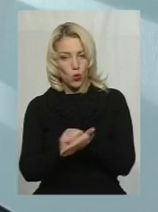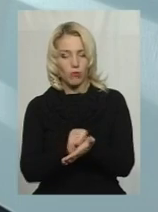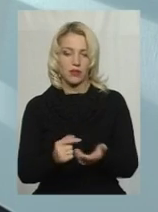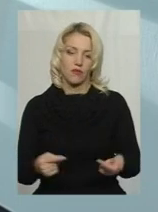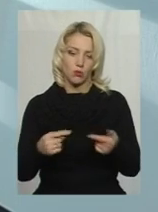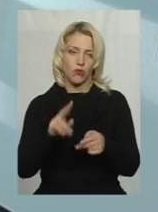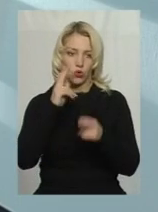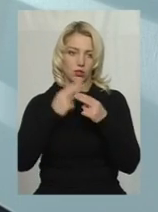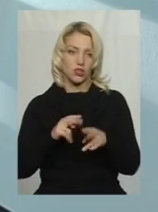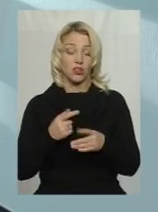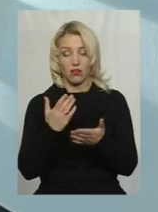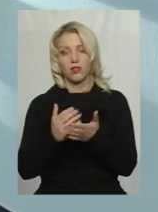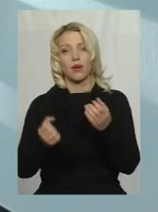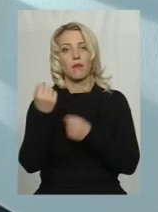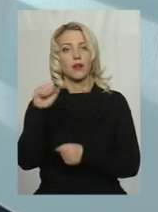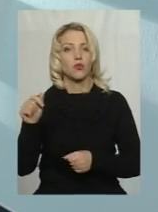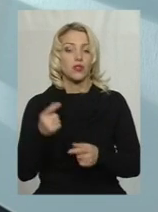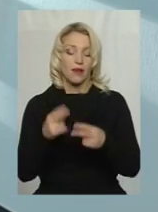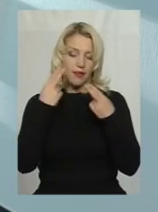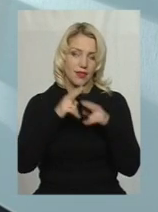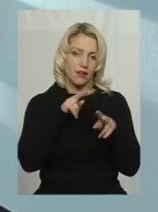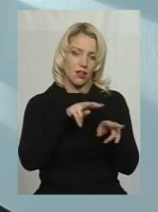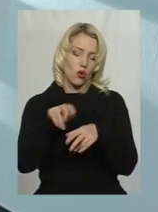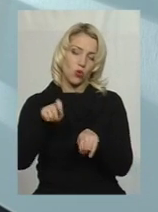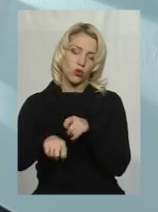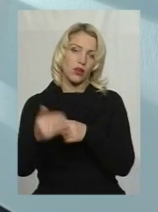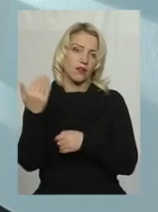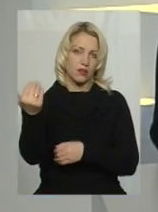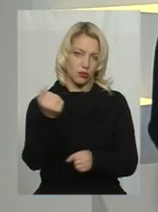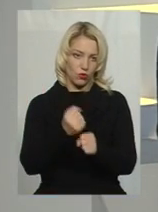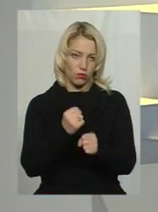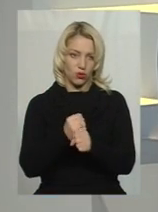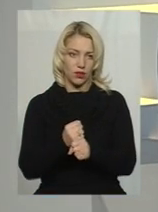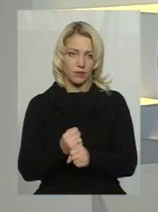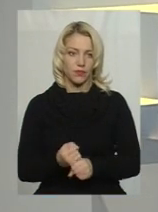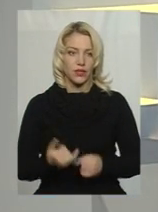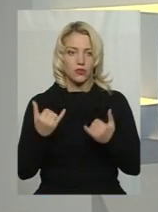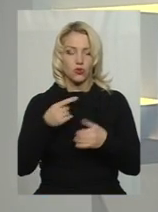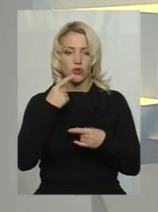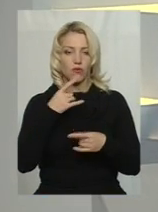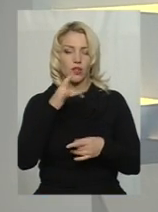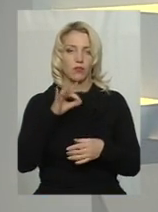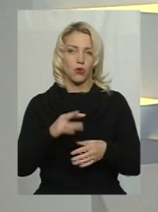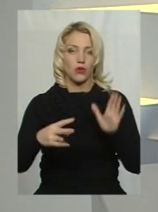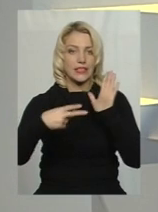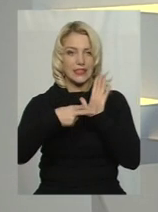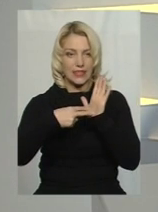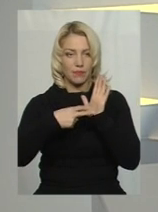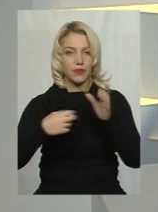той виявляється переможцем. І відповідно вже технагляд контролює виконання їхніх робіт. Ми сьогодні говорили про сім